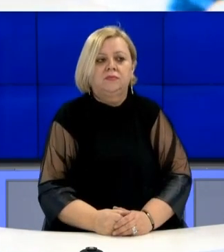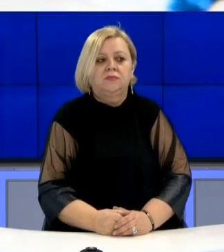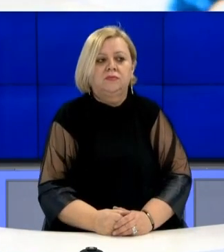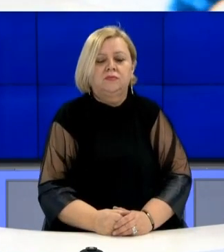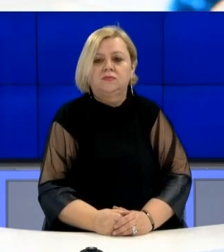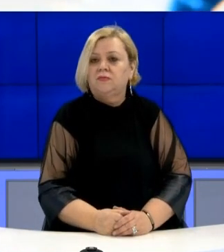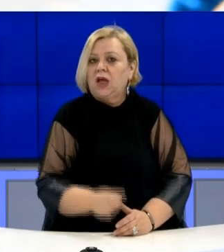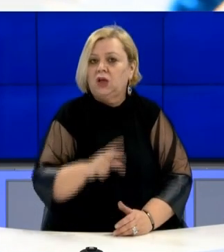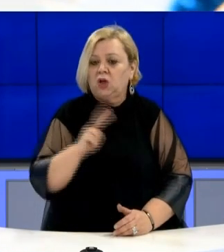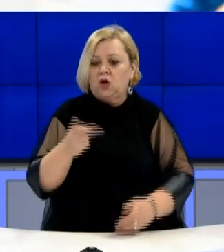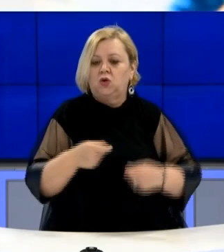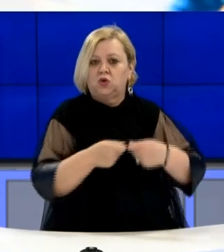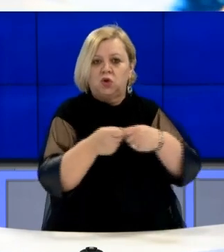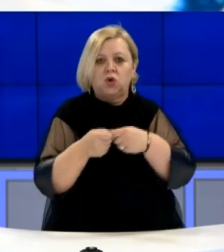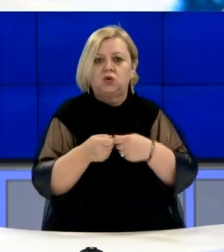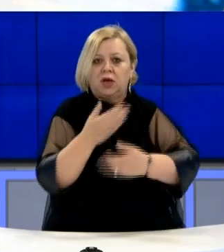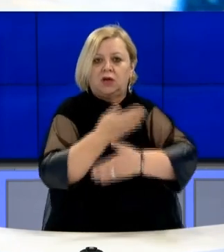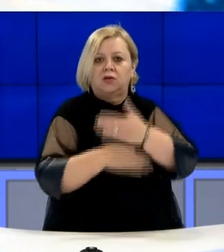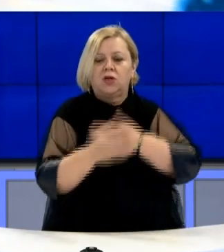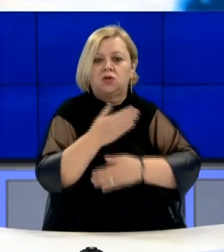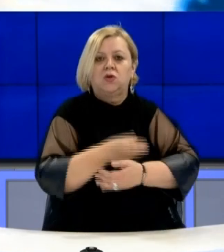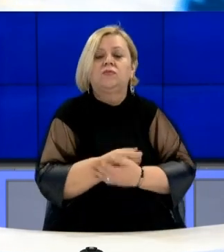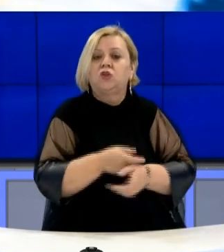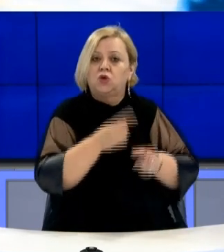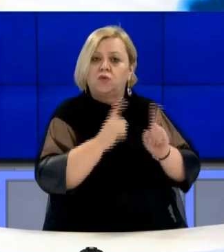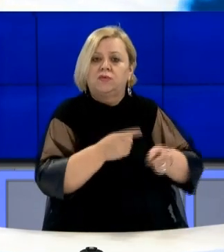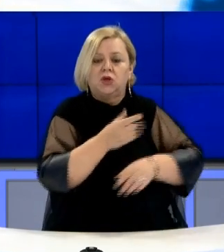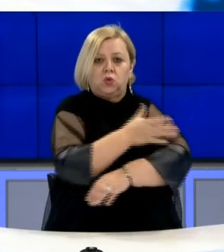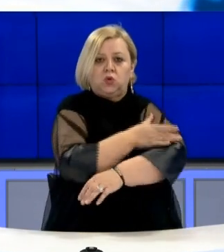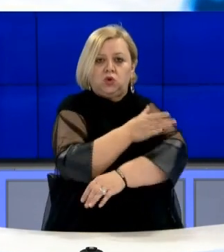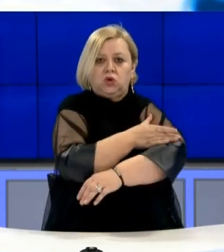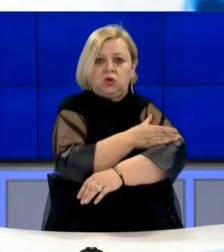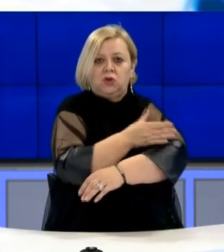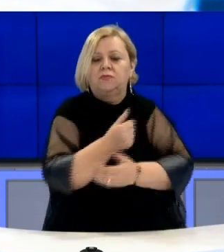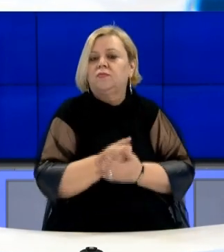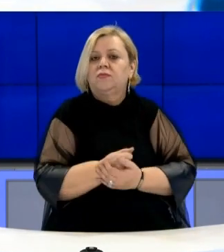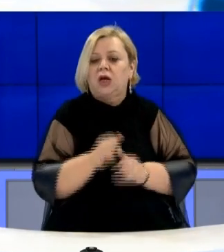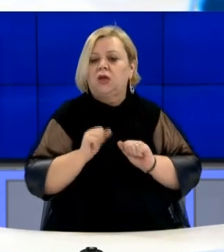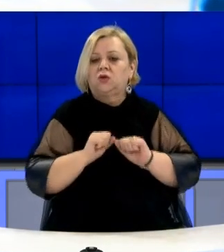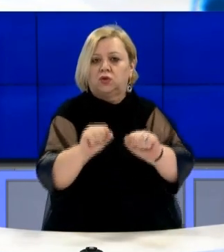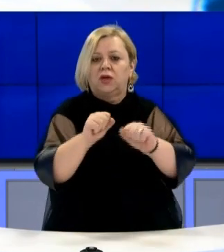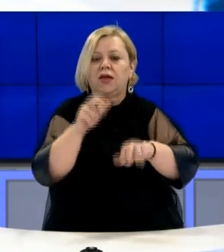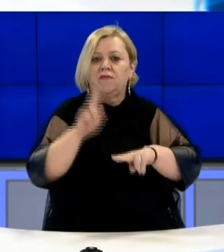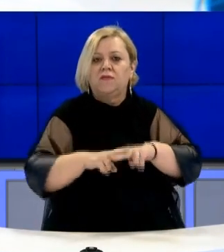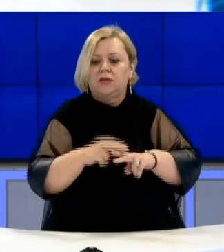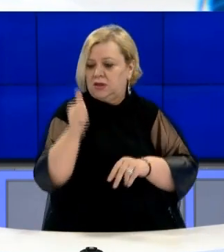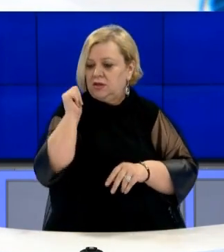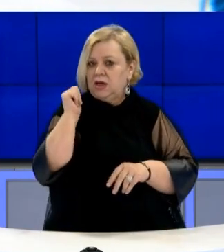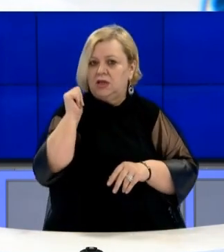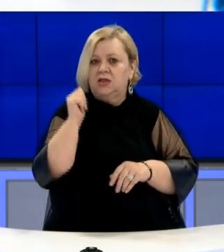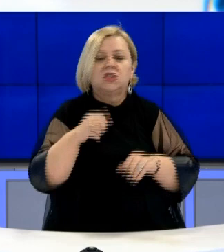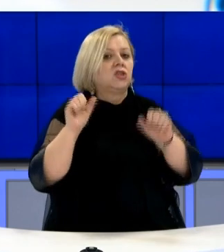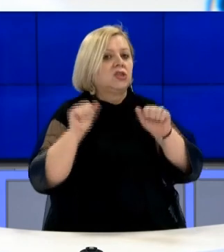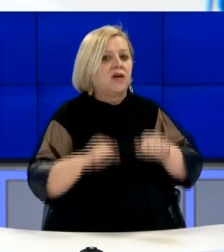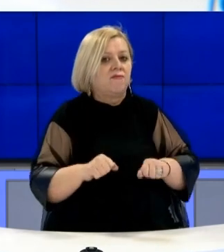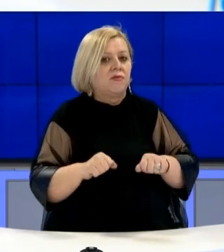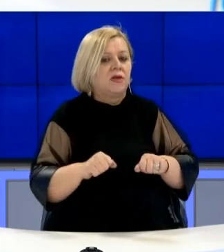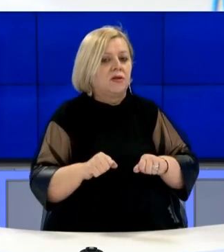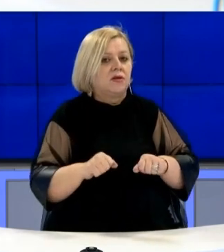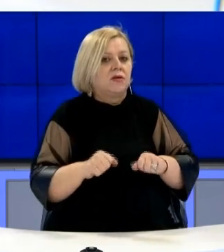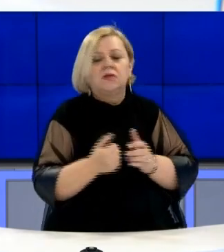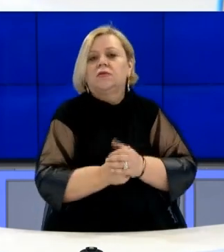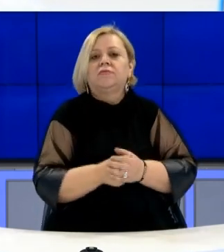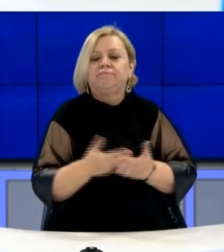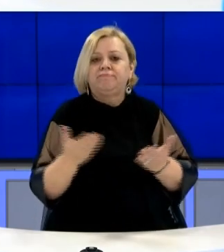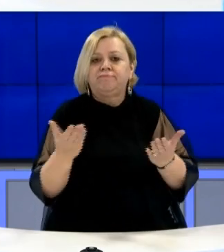Ndërkohë shëqata invalidëve të luftës, ushtëris shqirimtar të Kosovës ka këndërshtuar vendimin e djeshëm të qeveris në detyrë me